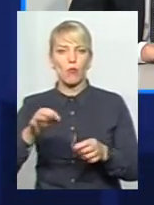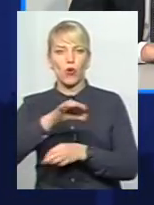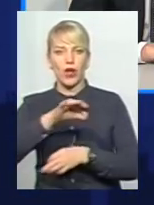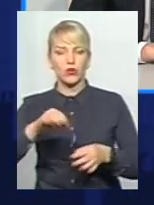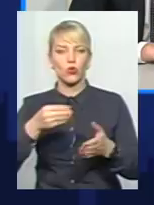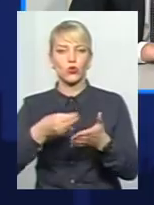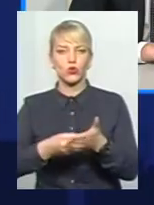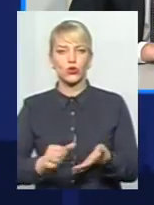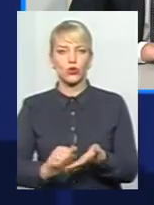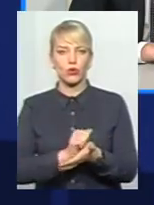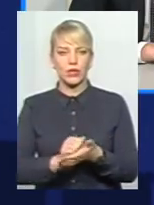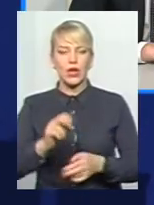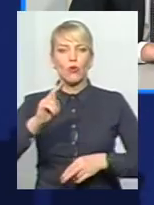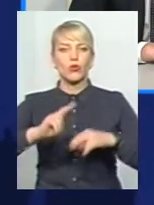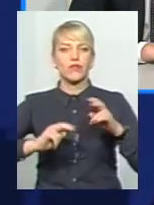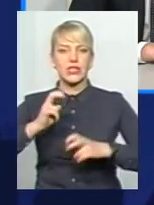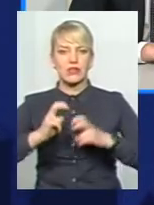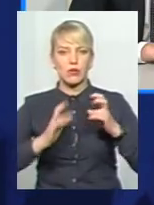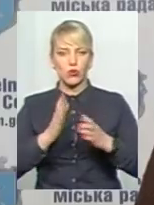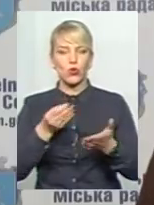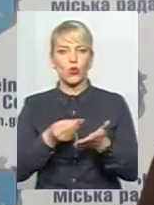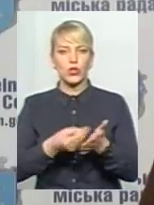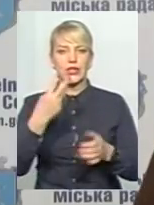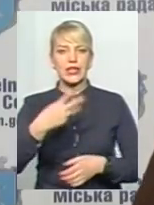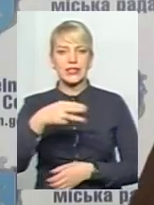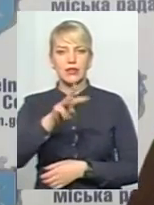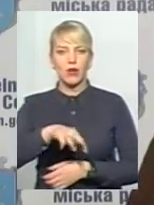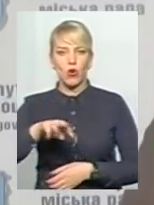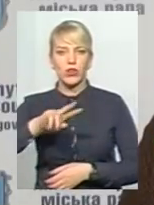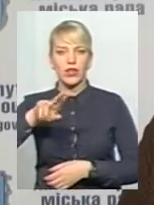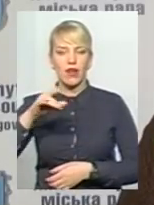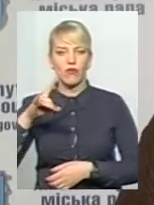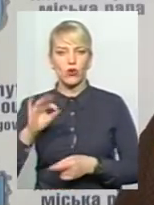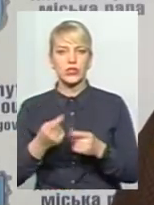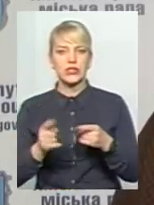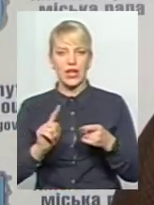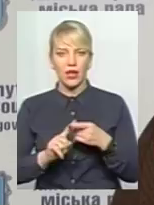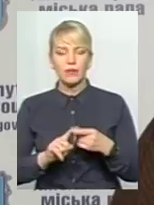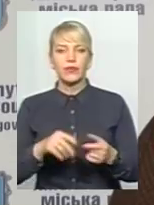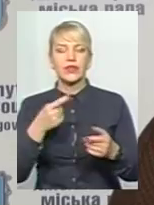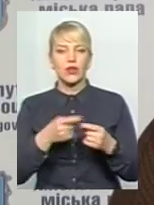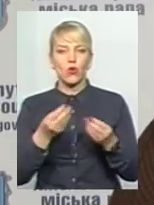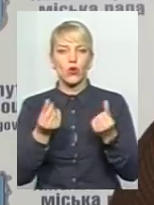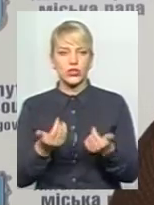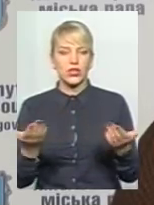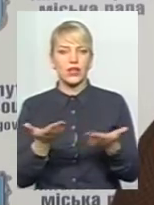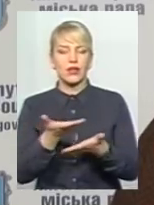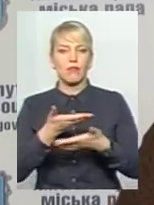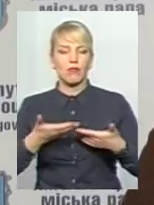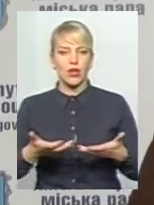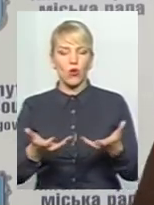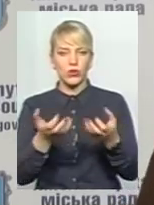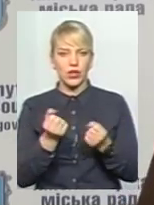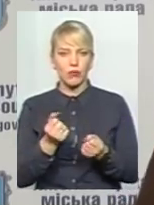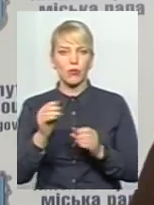документації. Будівництво заводу буде коштувати до 30 мільйонів євро. Це фактично ті кошти, які ми отримаємо в